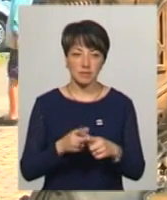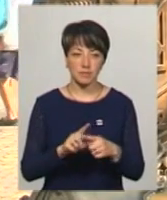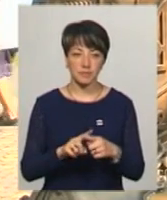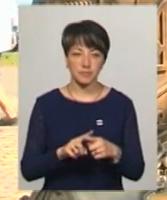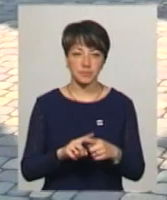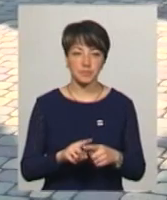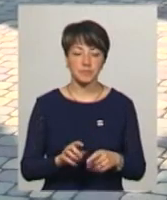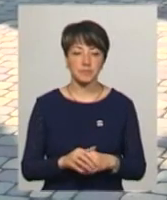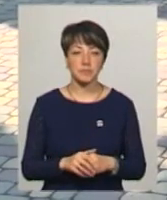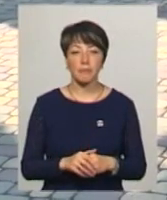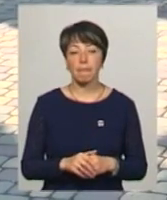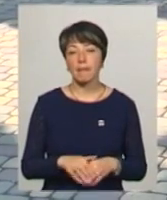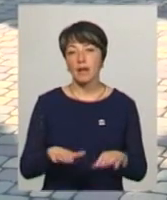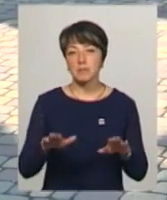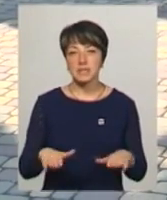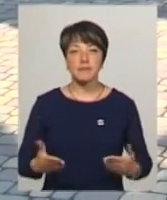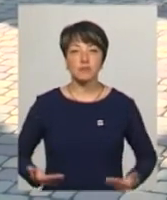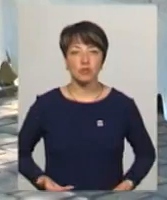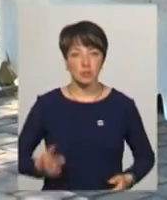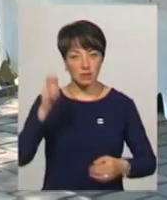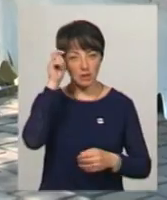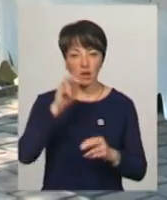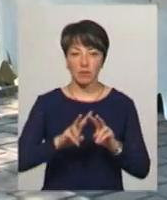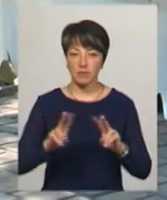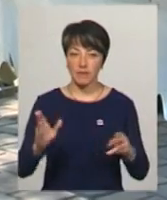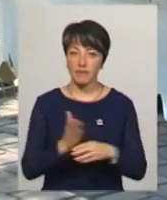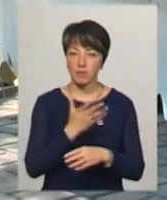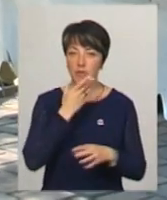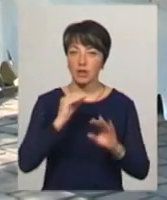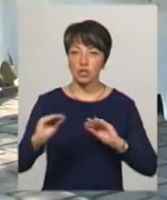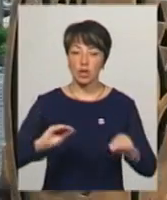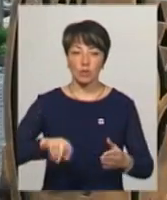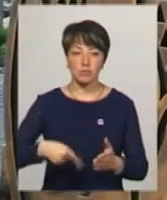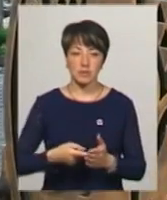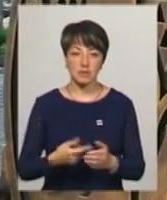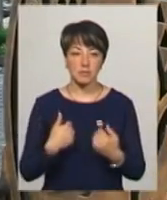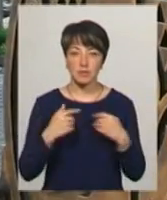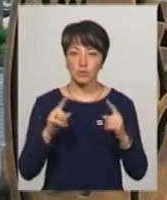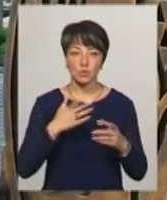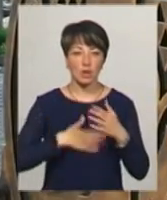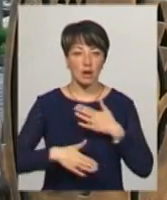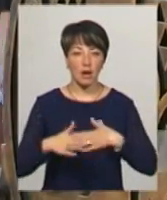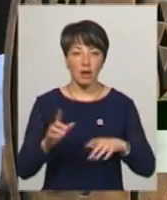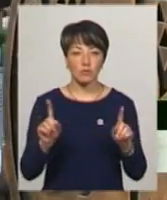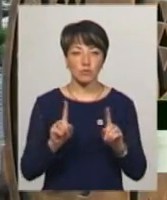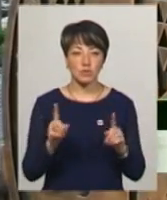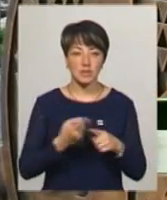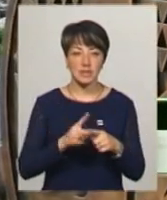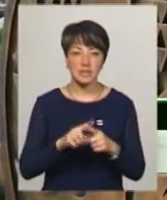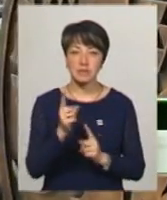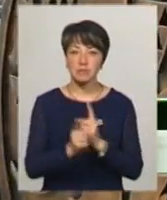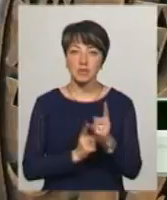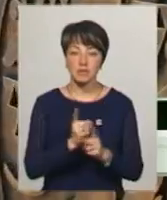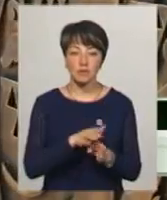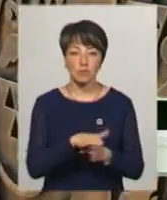з певних елементів. Місцевий житель Михайло каже, подібного роду вироби прикрашають місто. Мене дуже радує ці зміни,